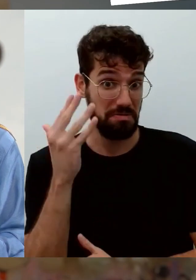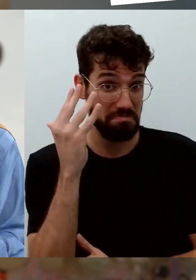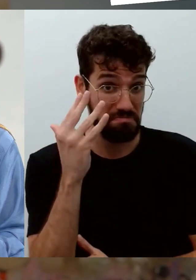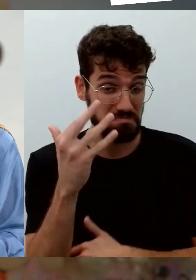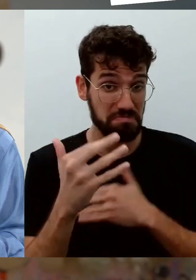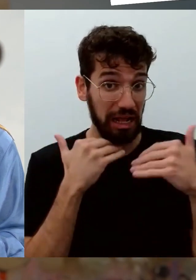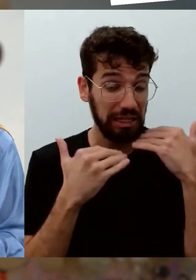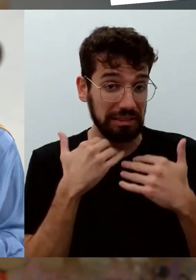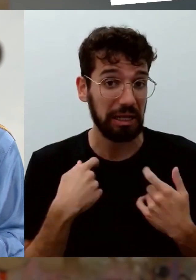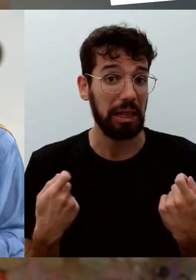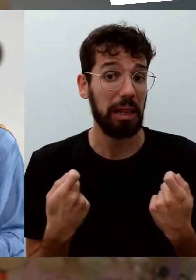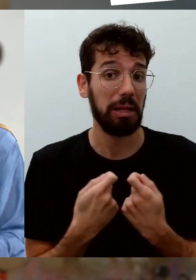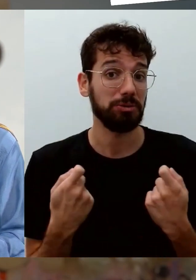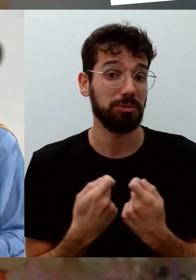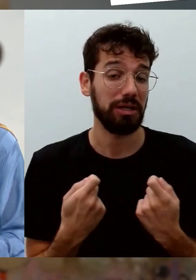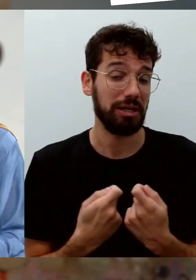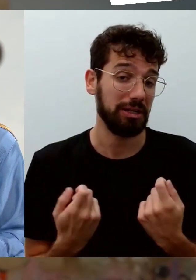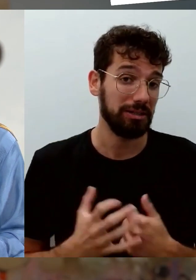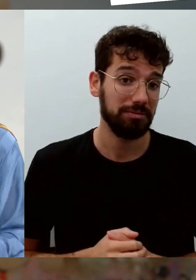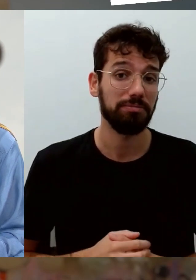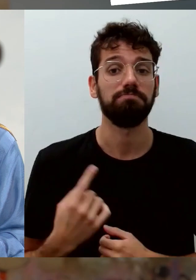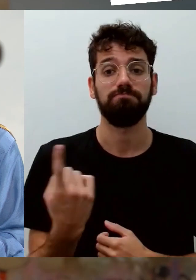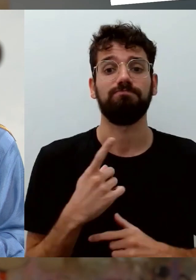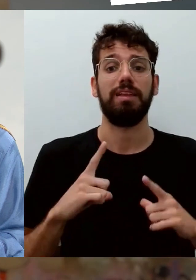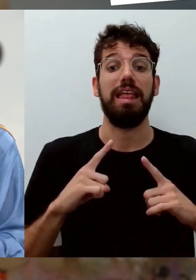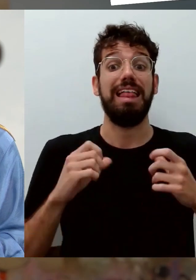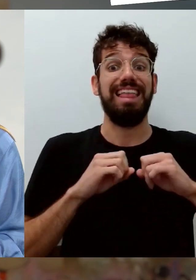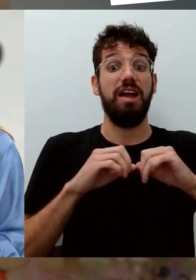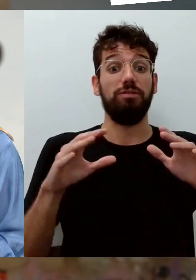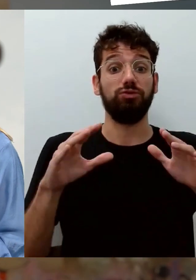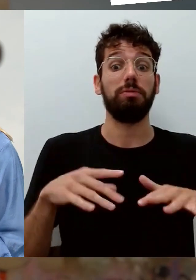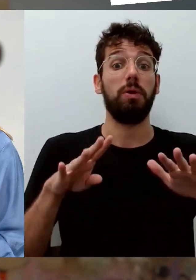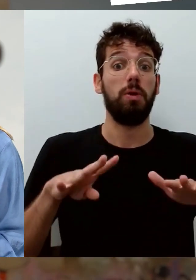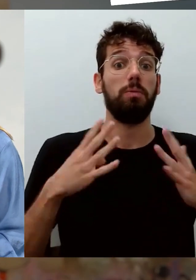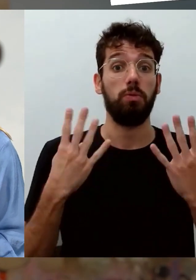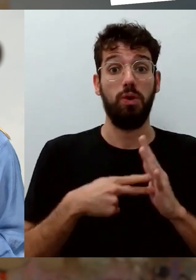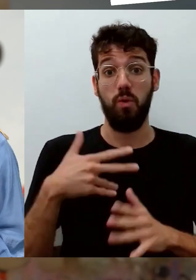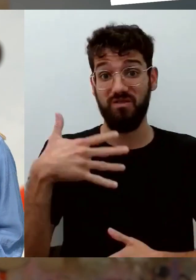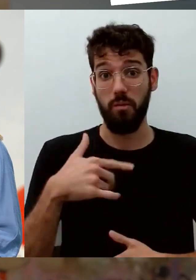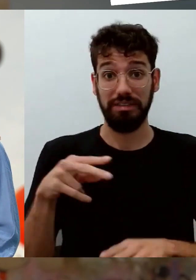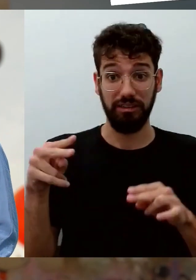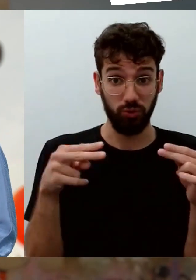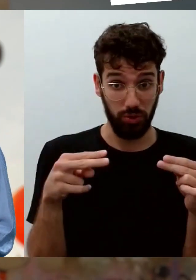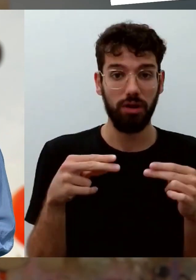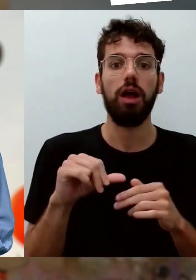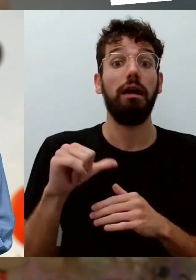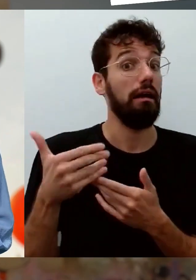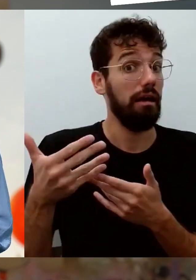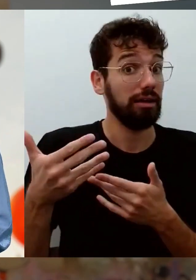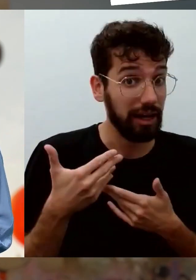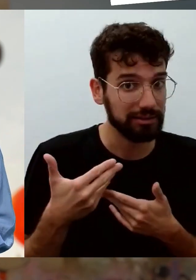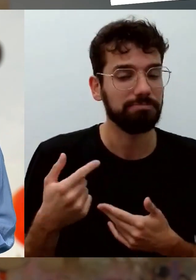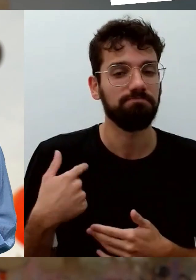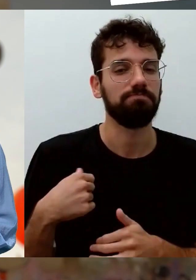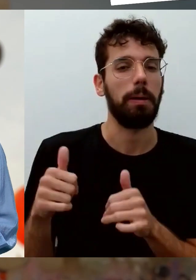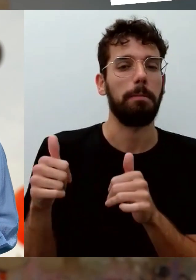Digitaltag zu sehen und zu sagen hat. Und wir sind dann hier im Livestream um 9.15 Uhr wieder zurück und haben den ersten Gast aus unserem Partnernetzwerk,